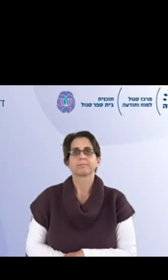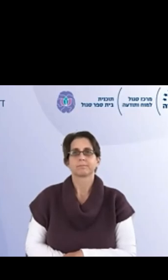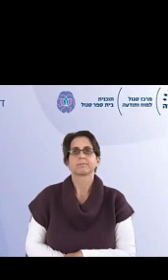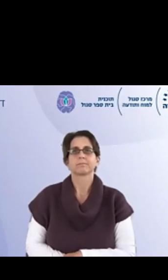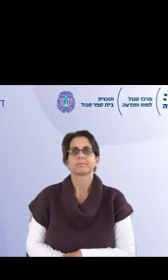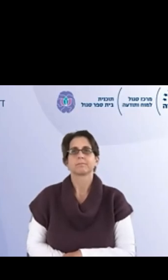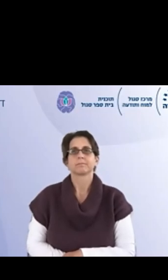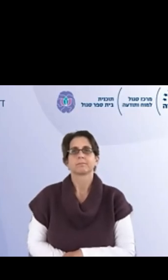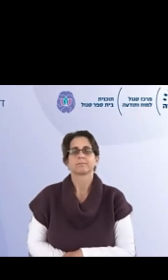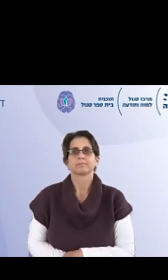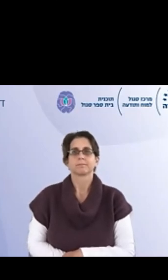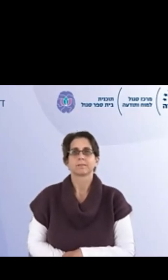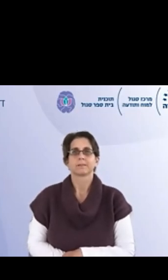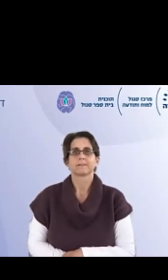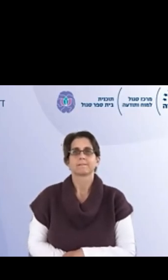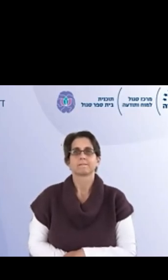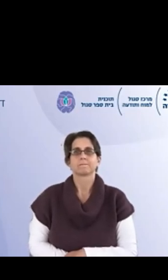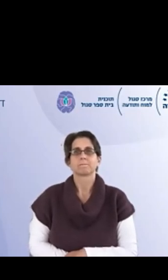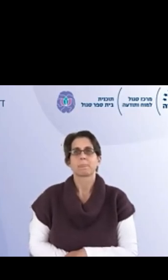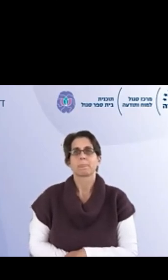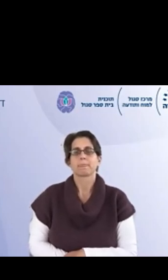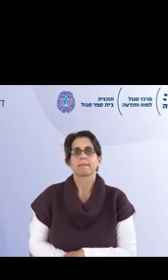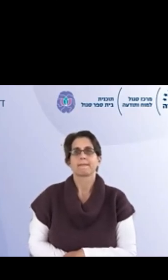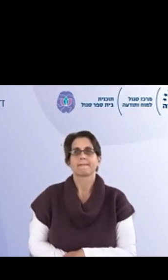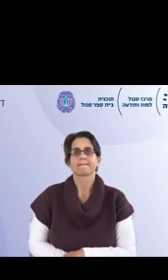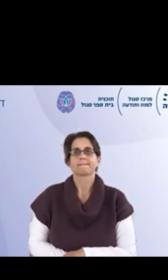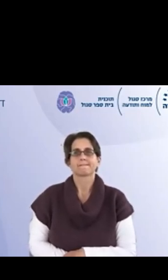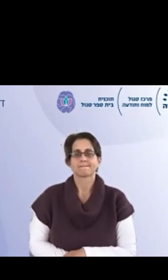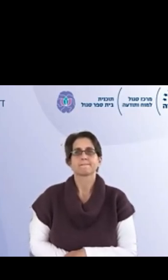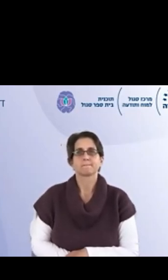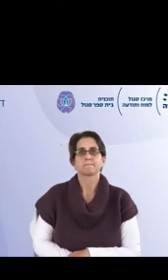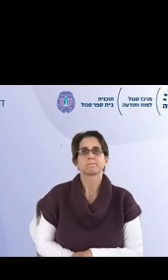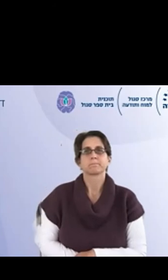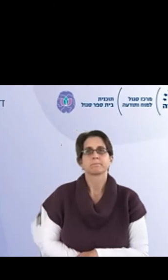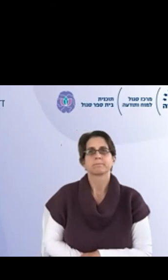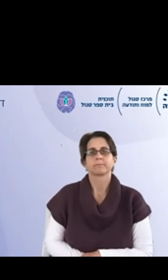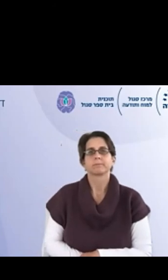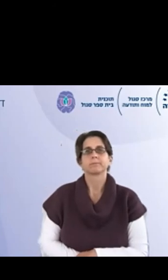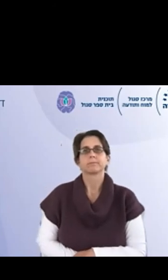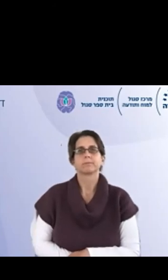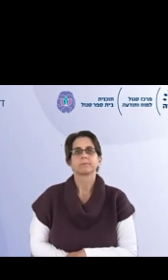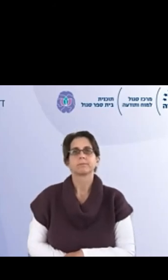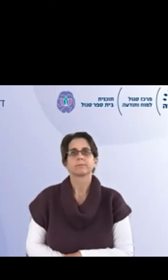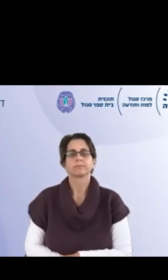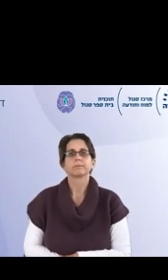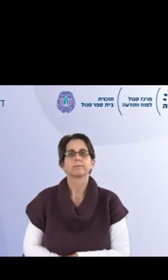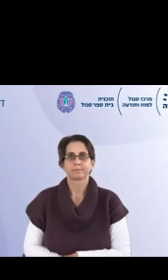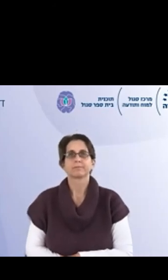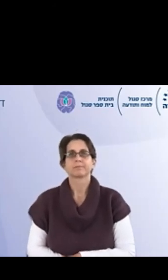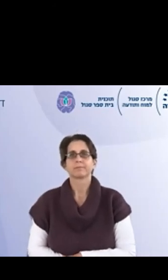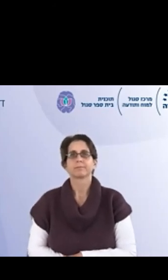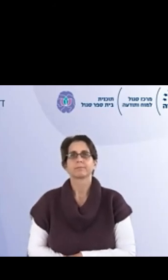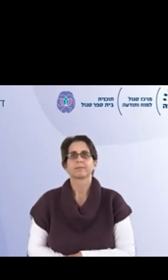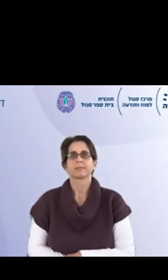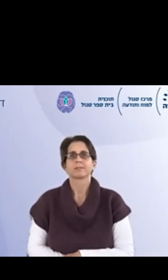התלמידים, אז פתחנו מהן כזה מפגש בימי רביעי בערד, של תרגול, תרגול שפתוח לכל